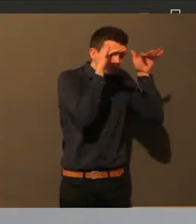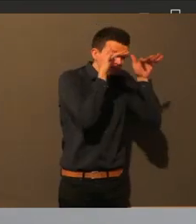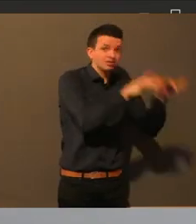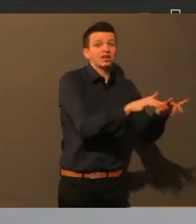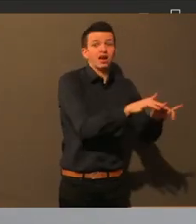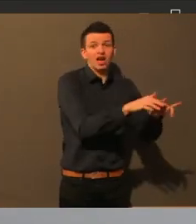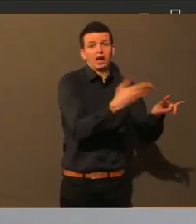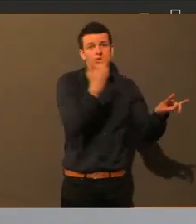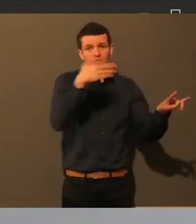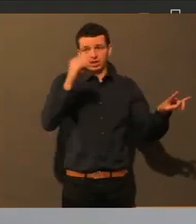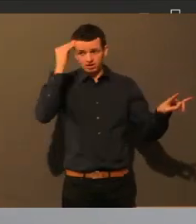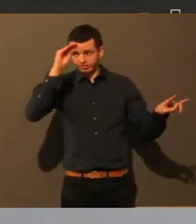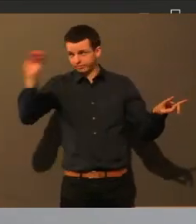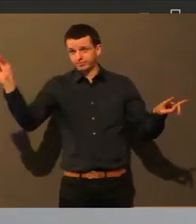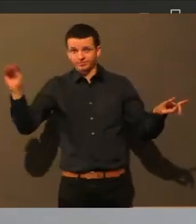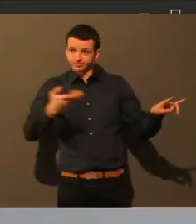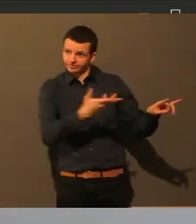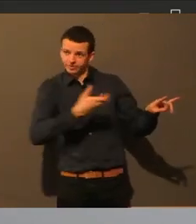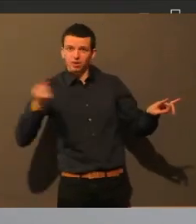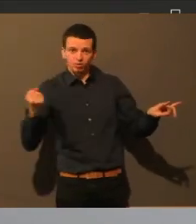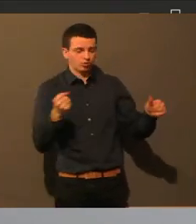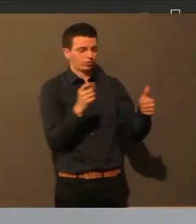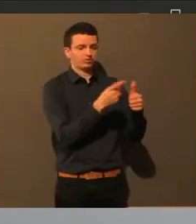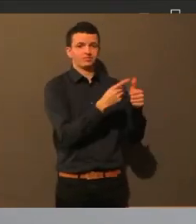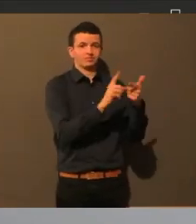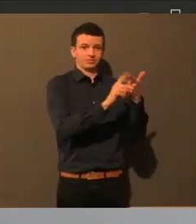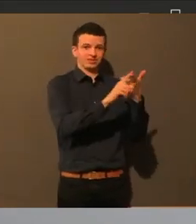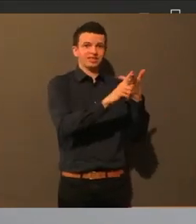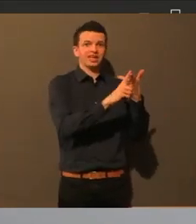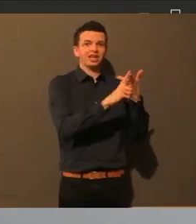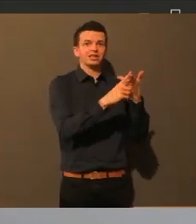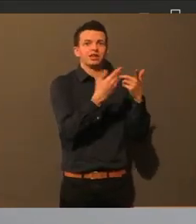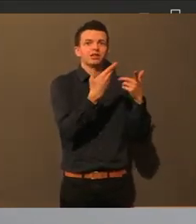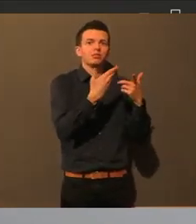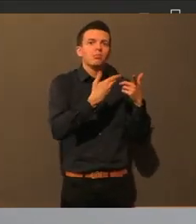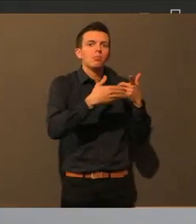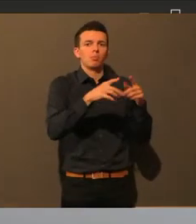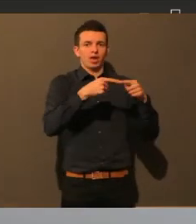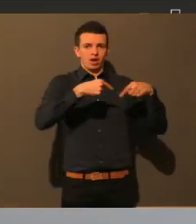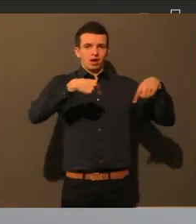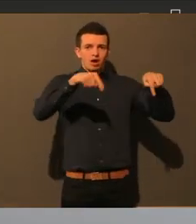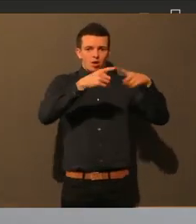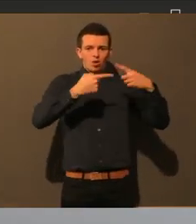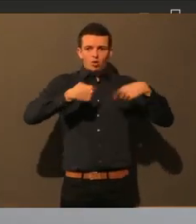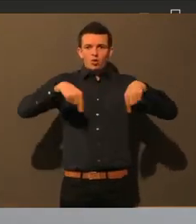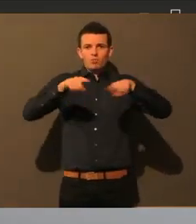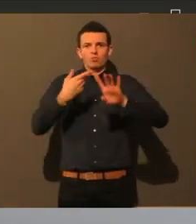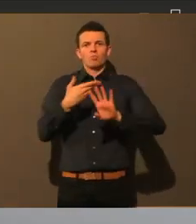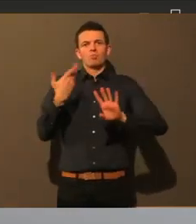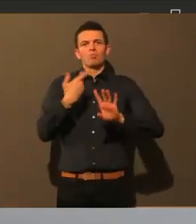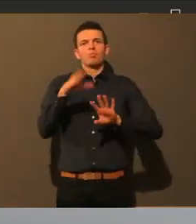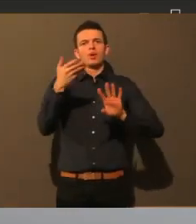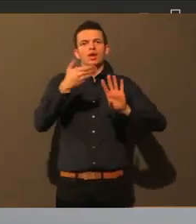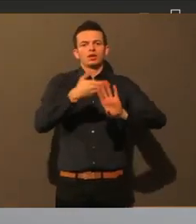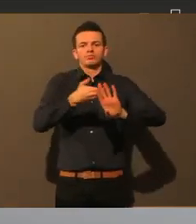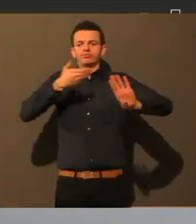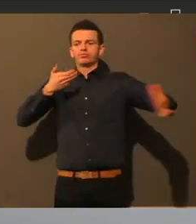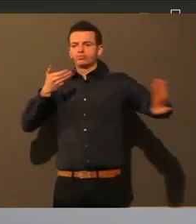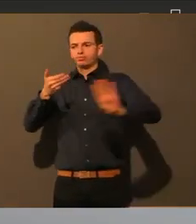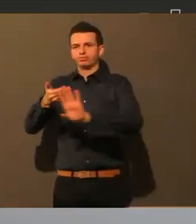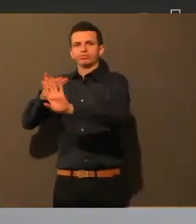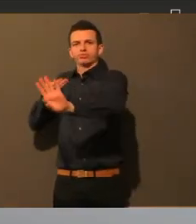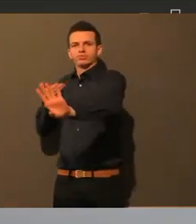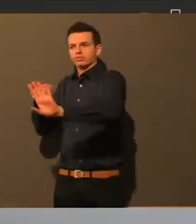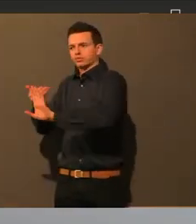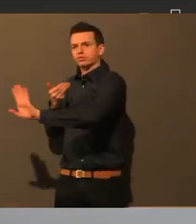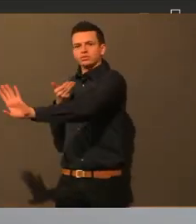gucken. Dann geht es Ihnen um das Thema zusätzliche Räume, damit einfach auch Entzerrung stattfinden kann und die Kinder trotzdem anständig